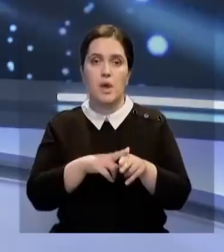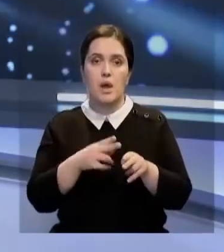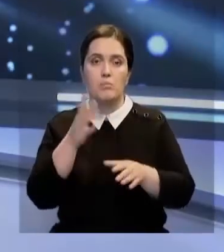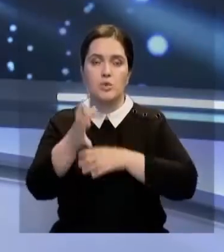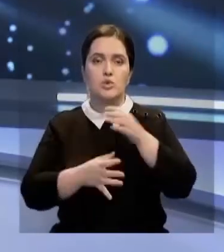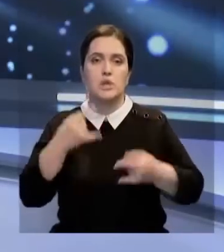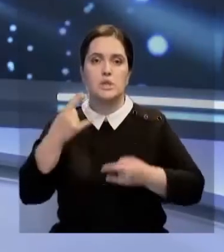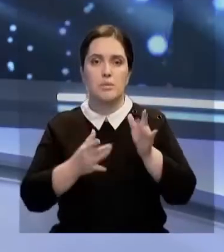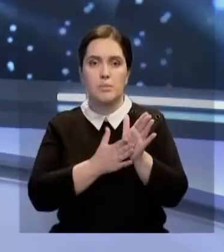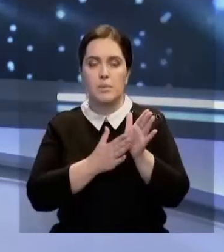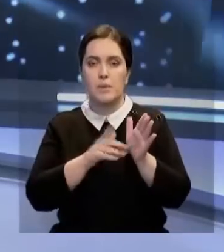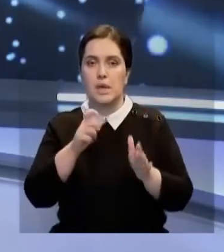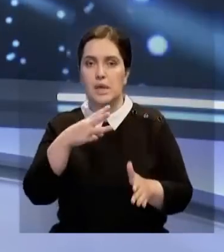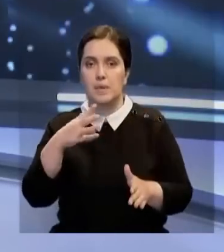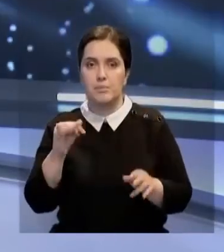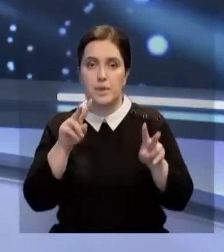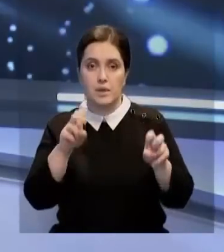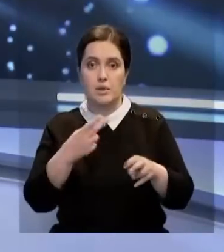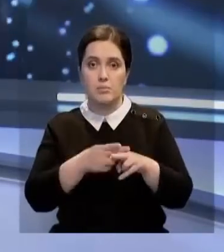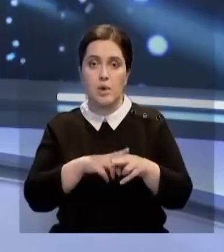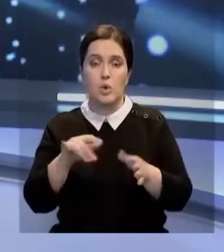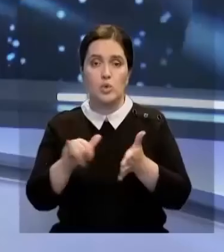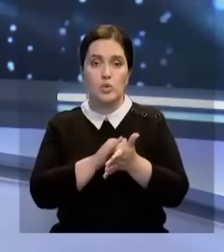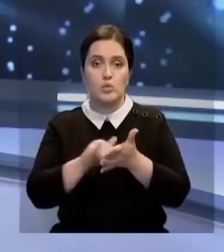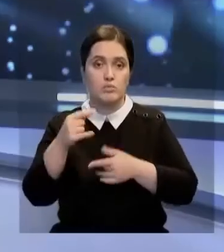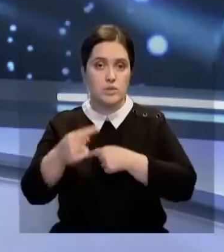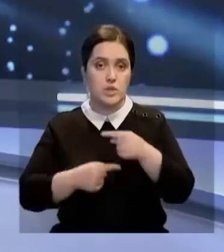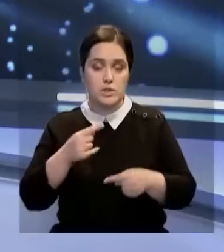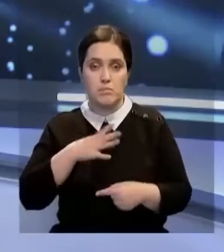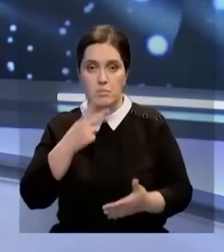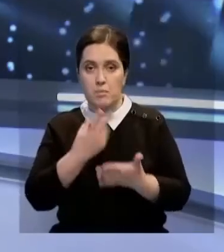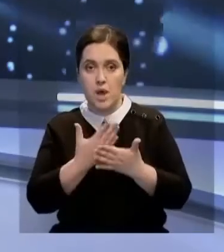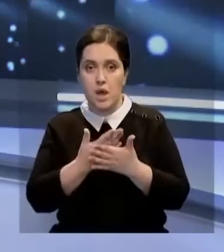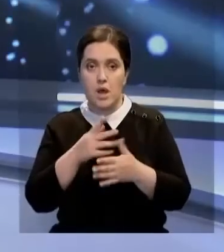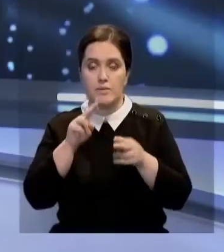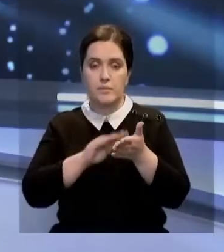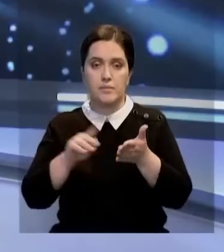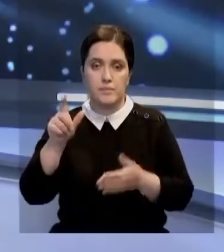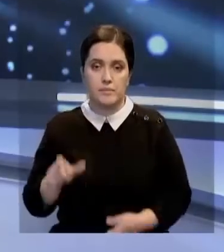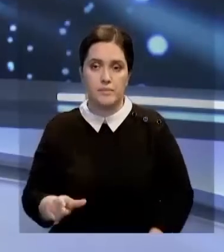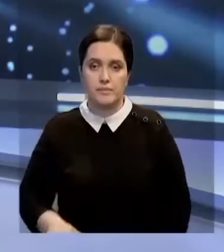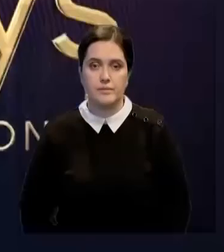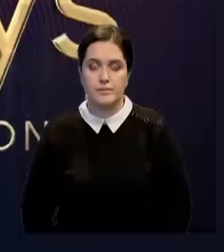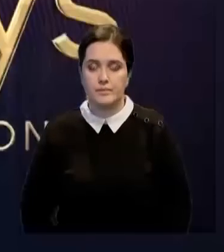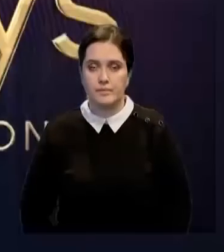телевизионной премии ЭМИ. Трансляцию церемонии ввели на YouTube-канале Академии. За ней следили наши корреспонденты.